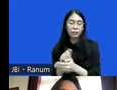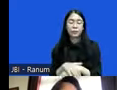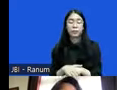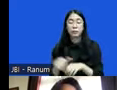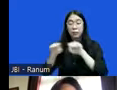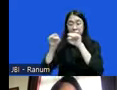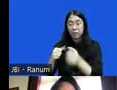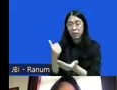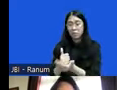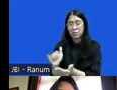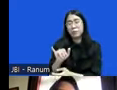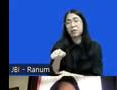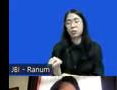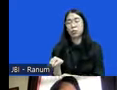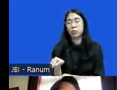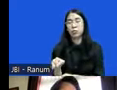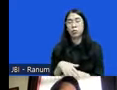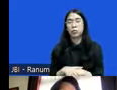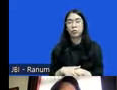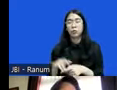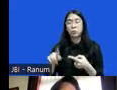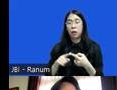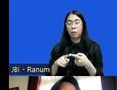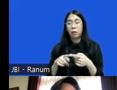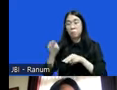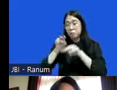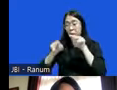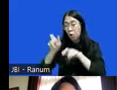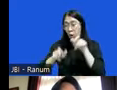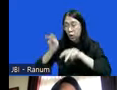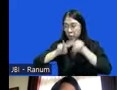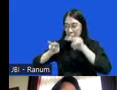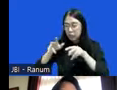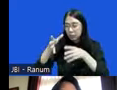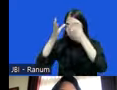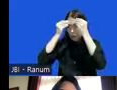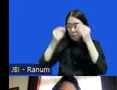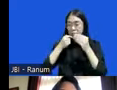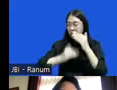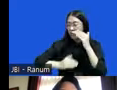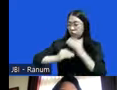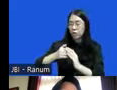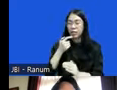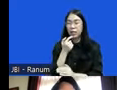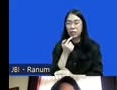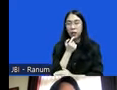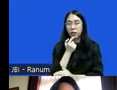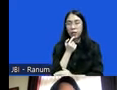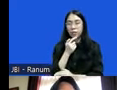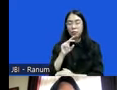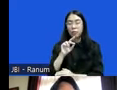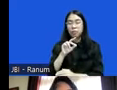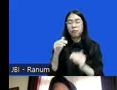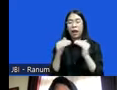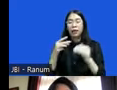lapangannya seperti itu yang pertama penyidik tidak punya pemahaman secara komprehensif ya tentang restoratif justice itu